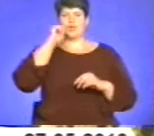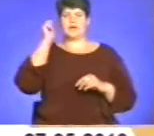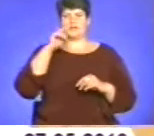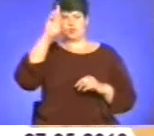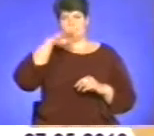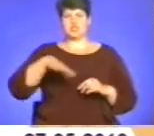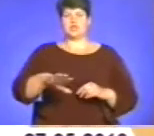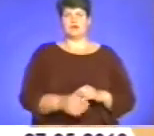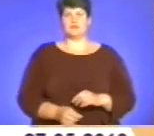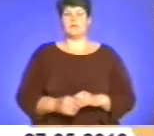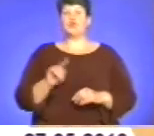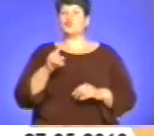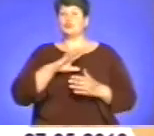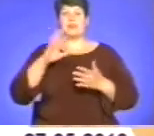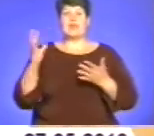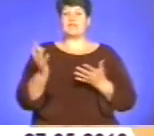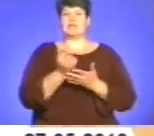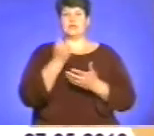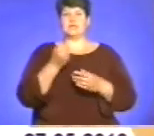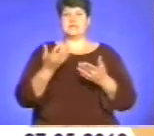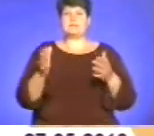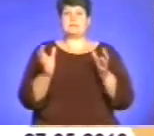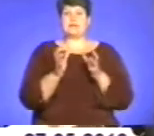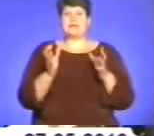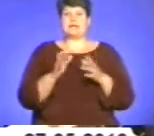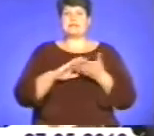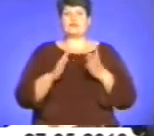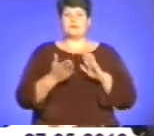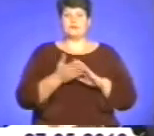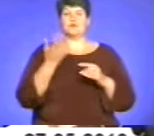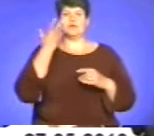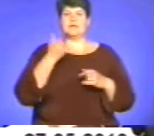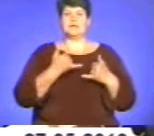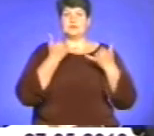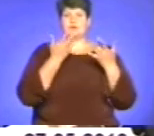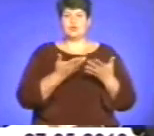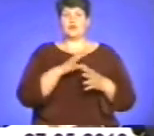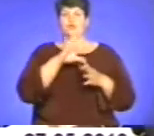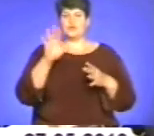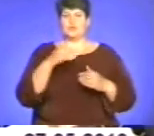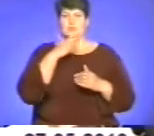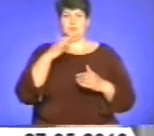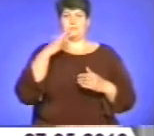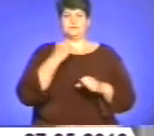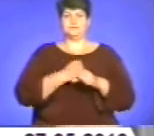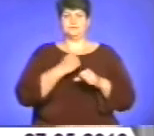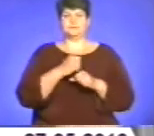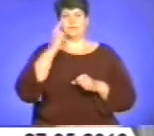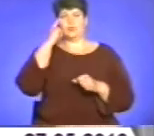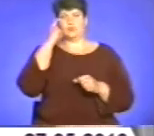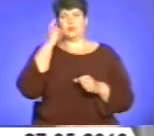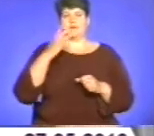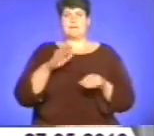державу. Тож чому не вдалося зберегти українську державу за умов, коли для цього гетьман Павло Скоропадський чимало зробив, міркували